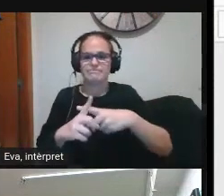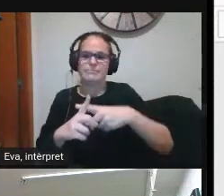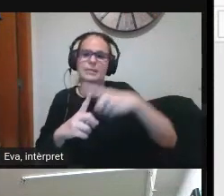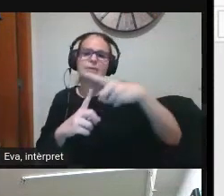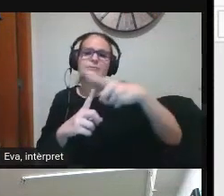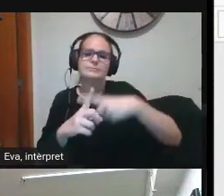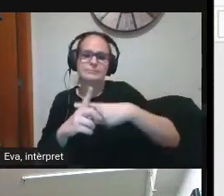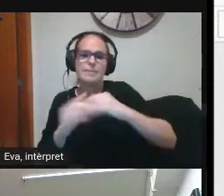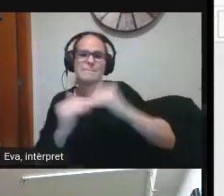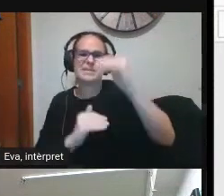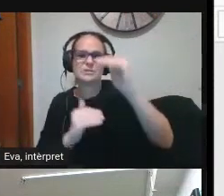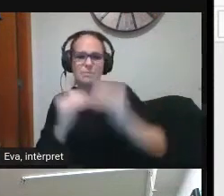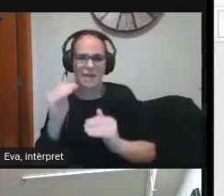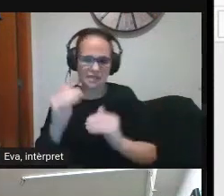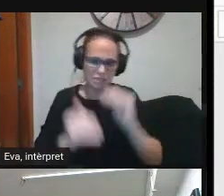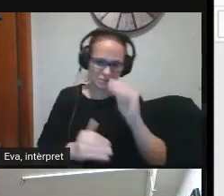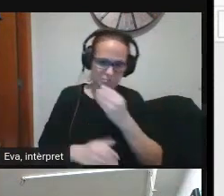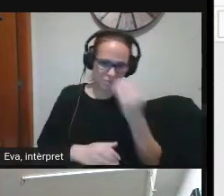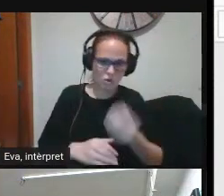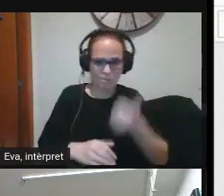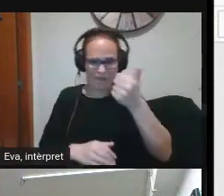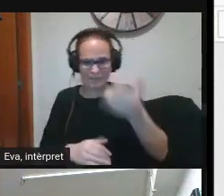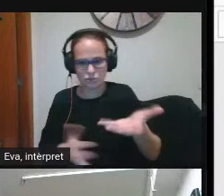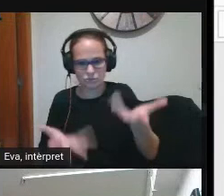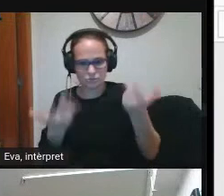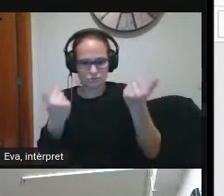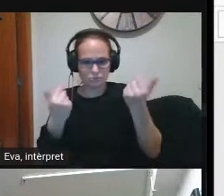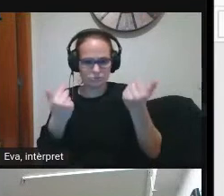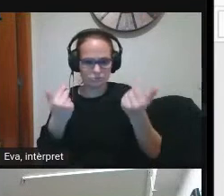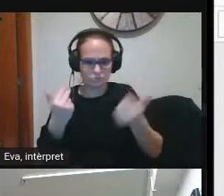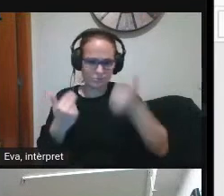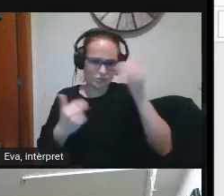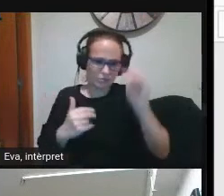d'aplicar aquests recursos tecnològiques dins de l'aula